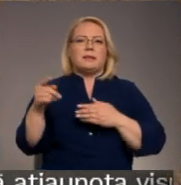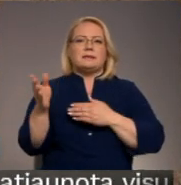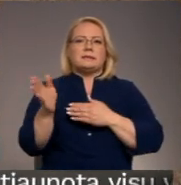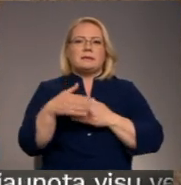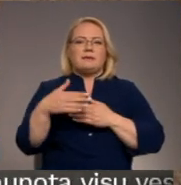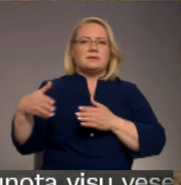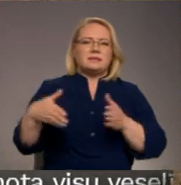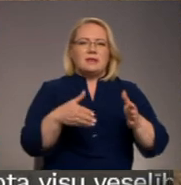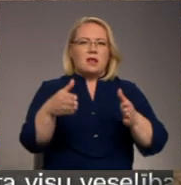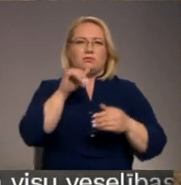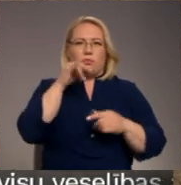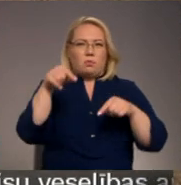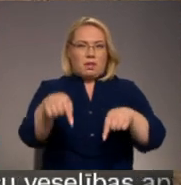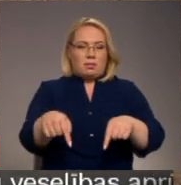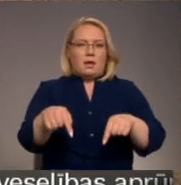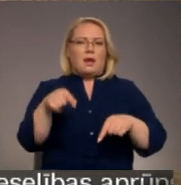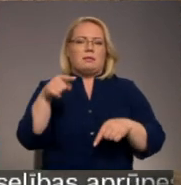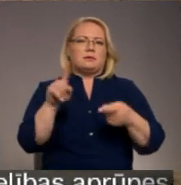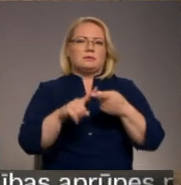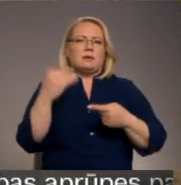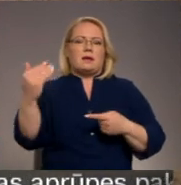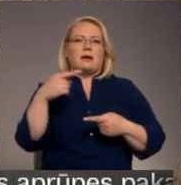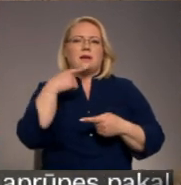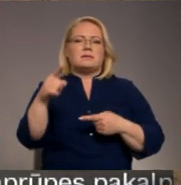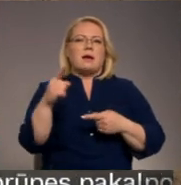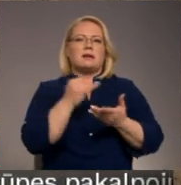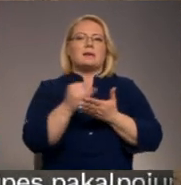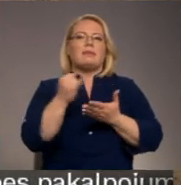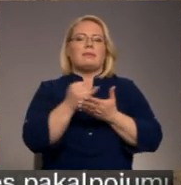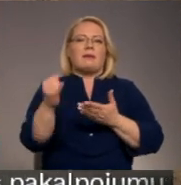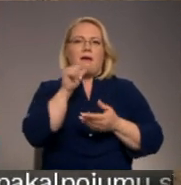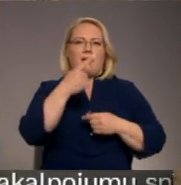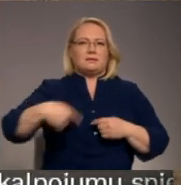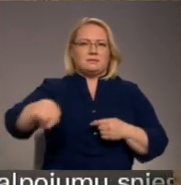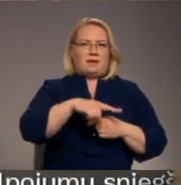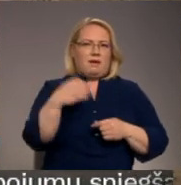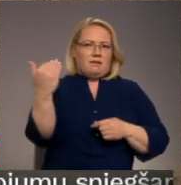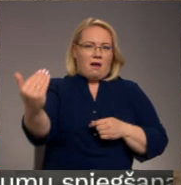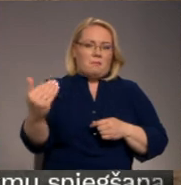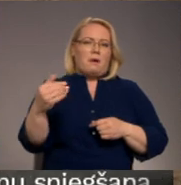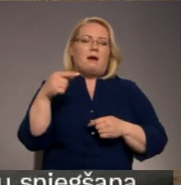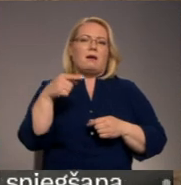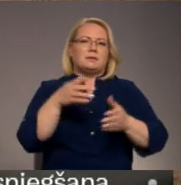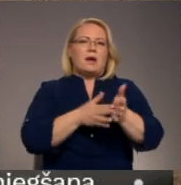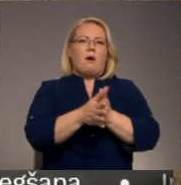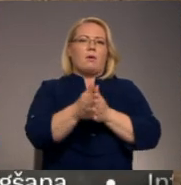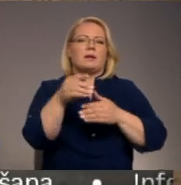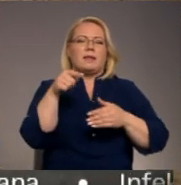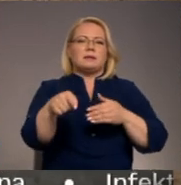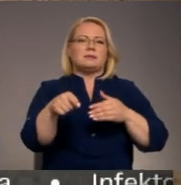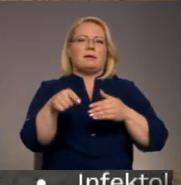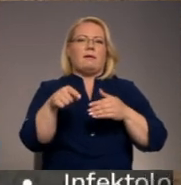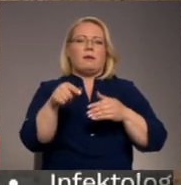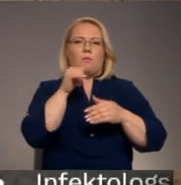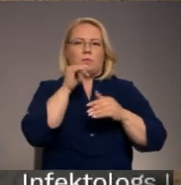kalpot, kā tāda sanitārā caurtec tam ezeram. Tad notiek pie šāda minimāla līmeņa